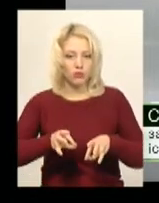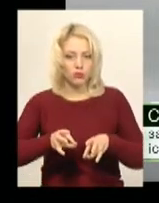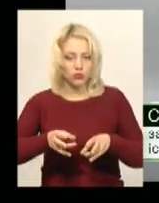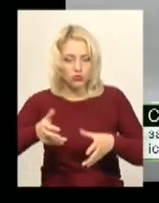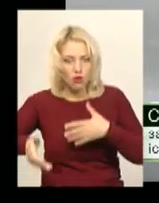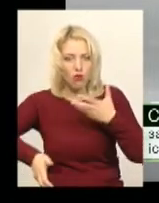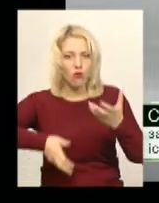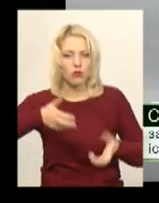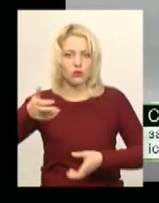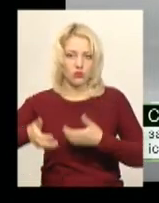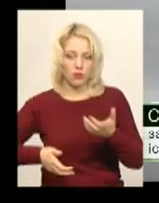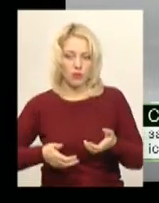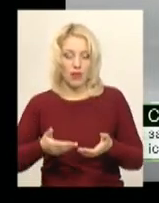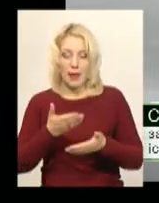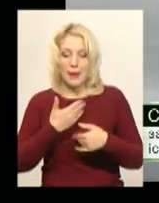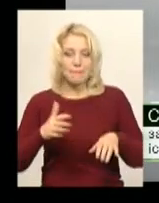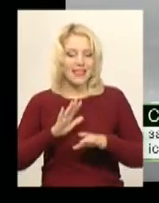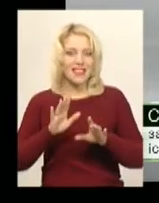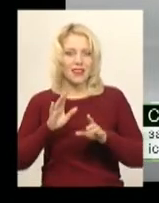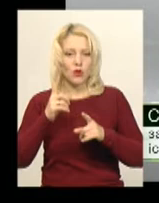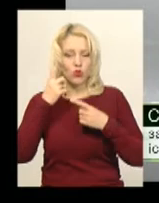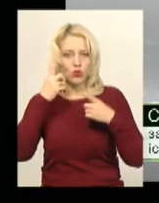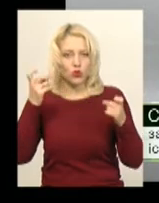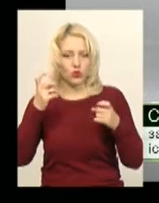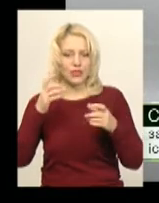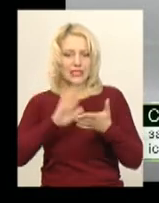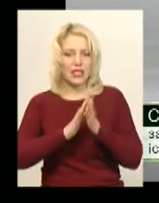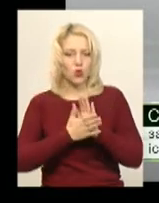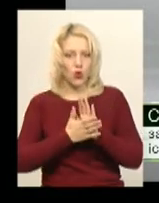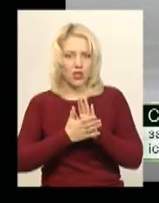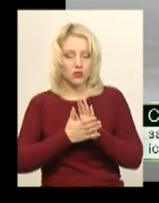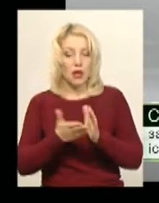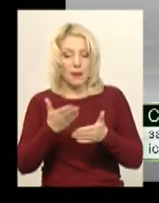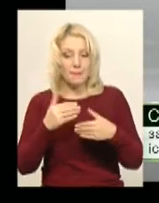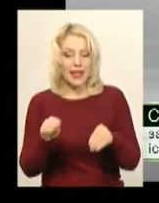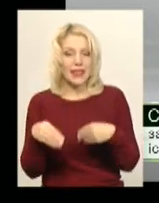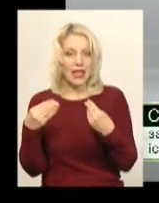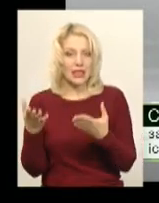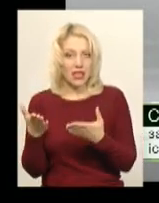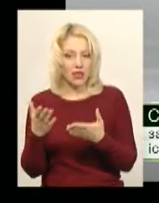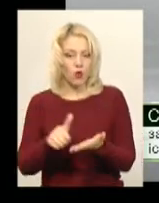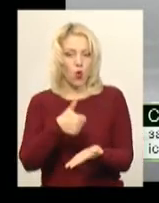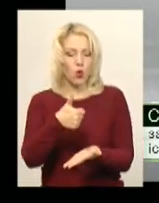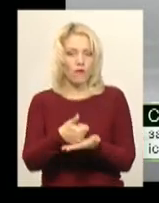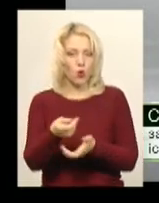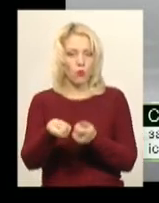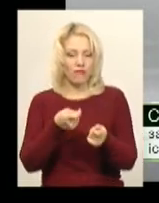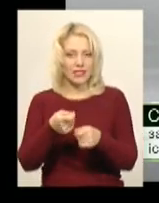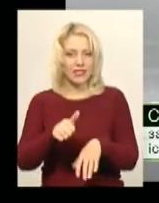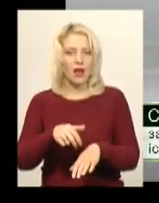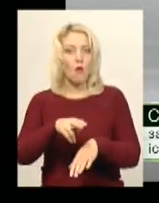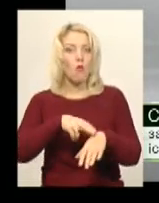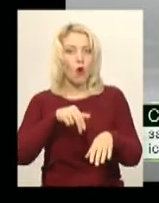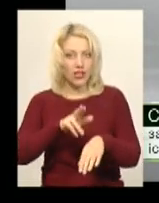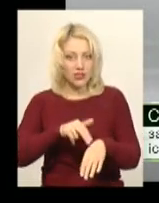розкопок. Ми не розголошуємо ситуацію, яку ми володіємо, ми надаємо її головне управління над поліцією, вони